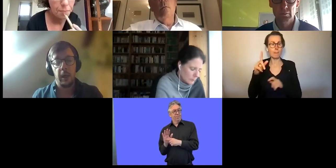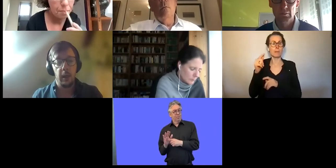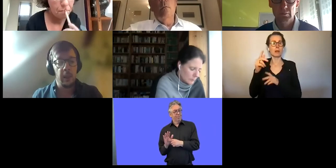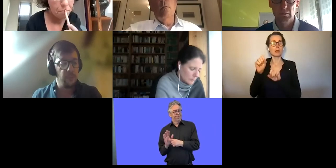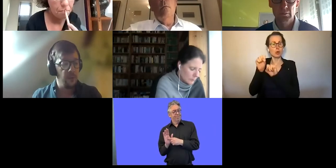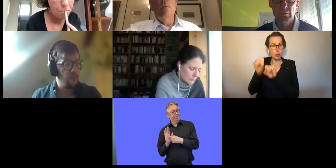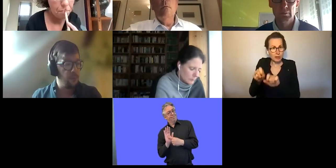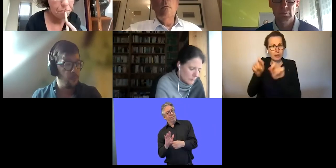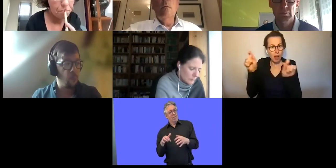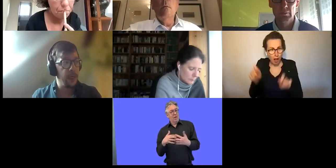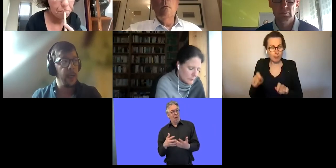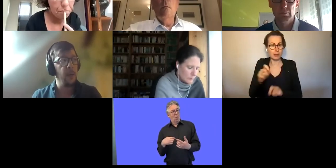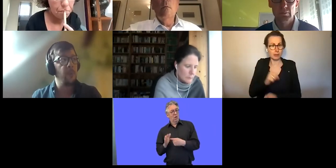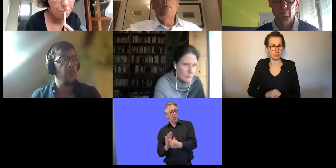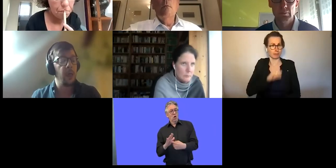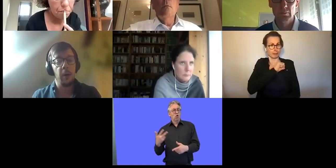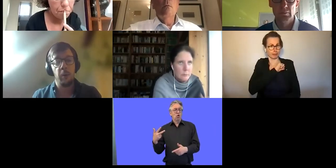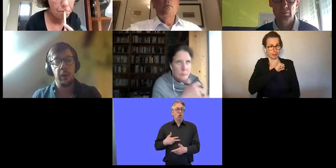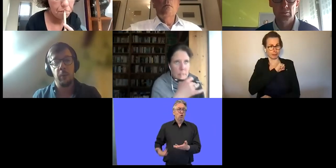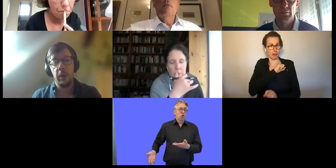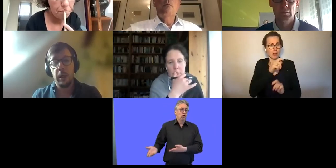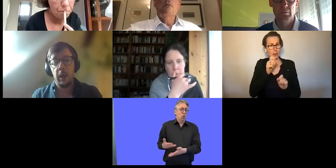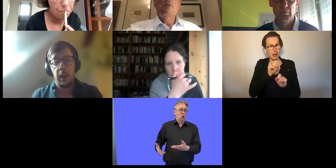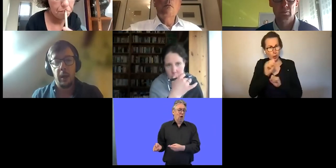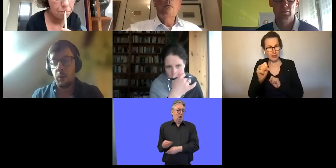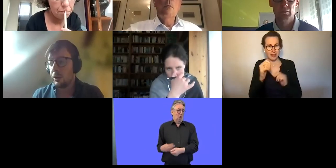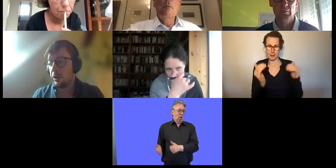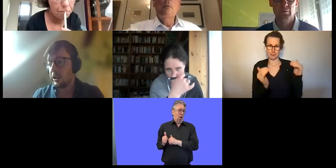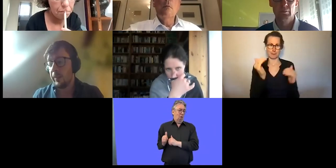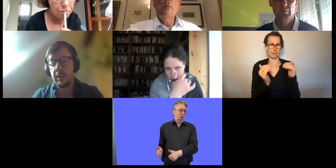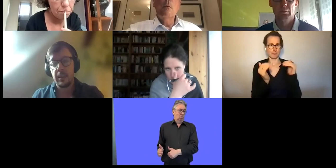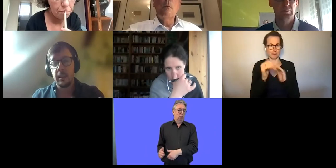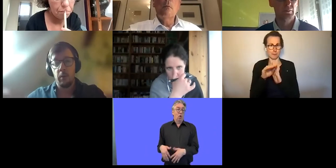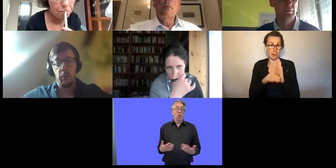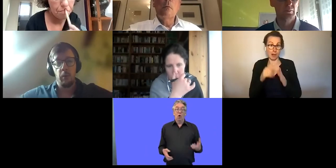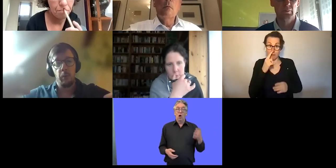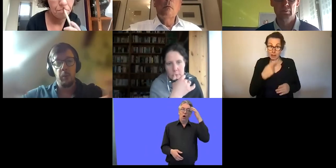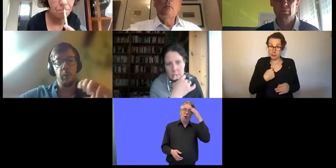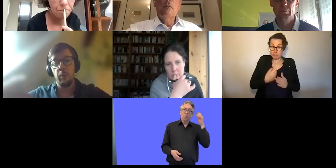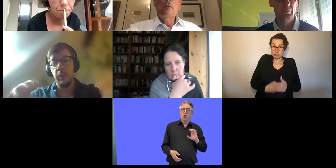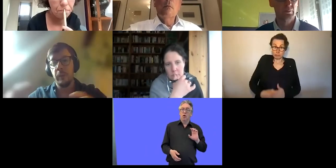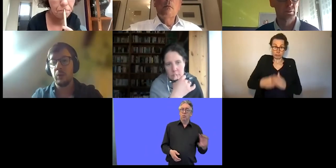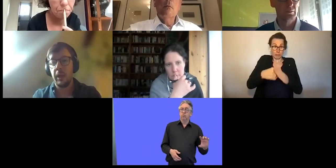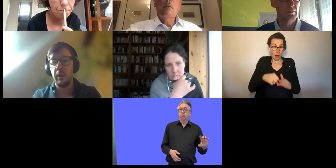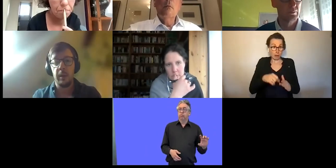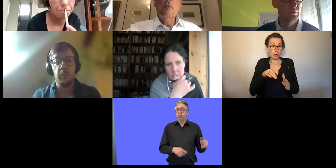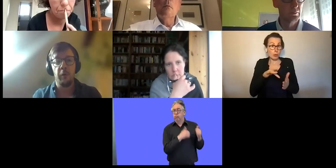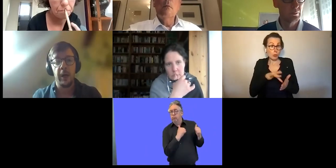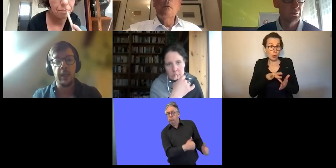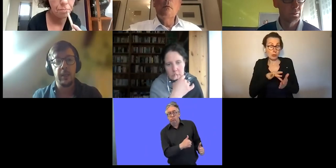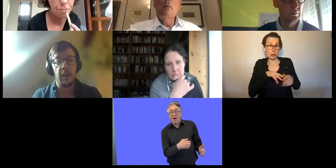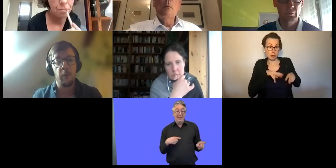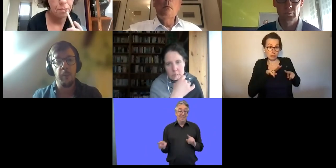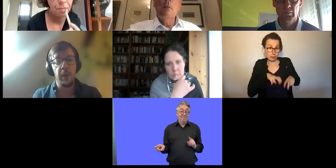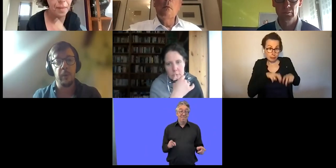Arbeit und so weiter ebenfalls nicht verloren gehen. Und mit unserer Forschungskapazität können wir dann